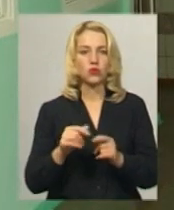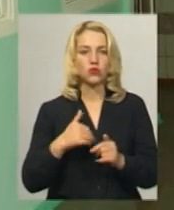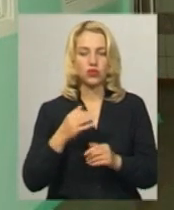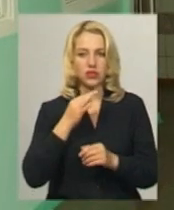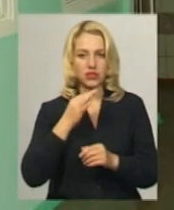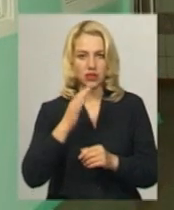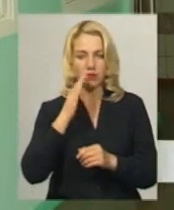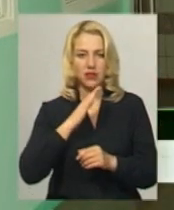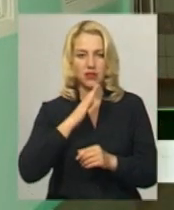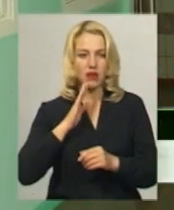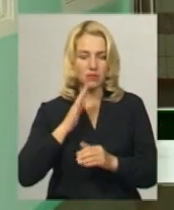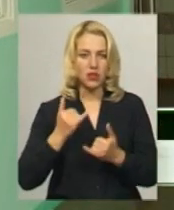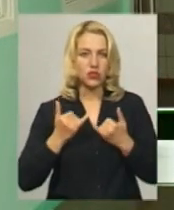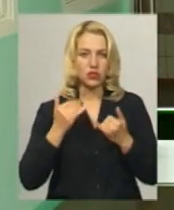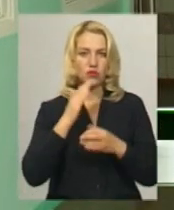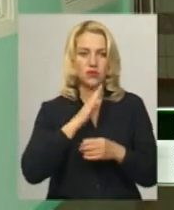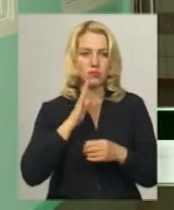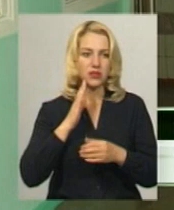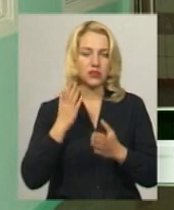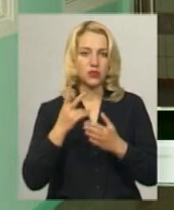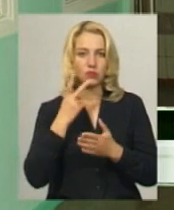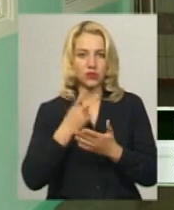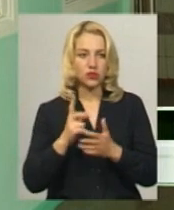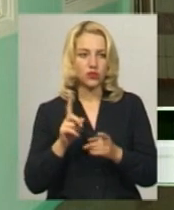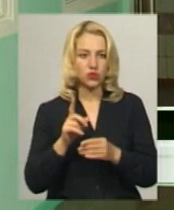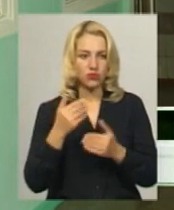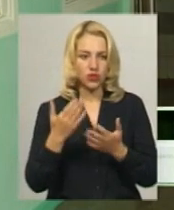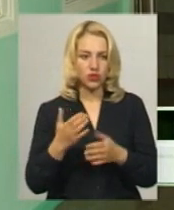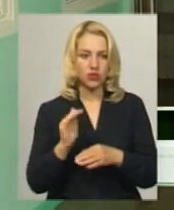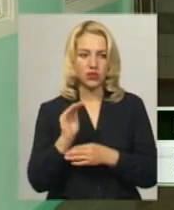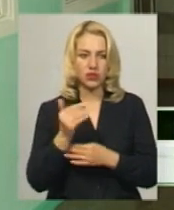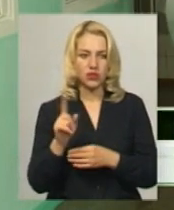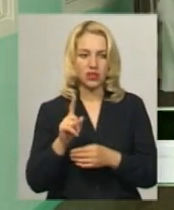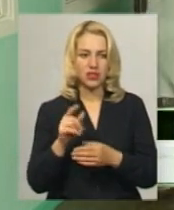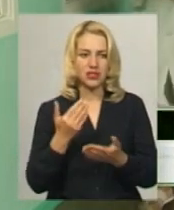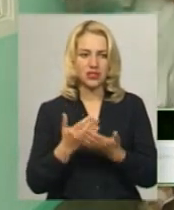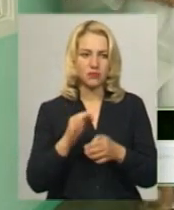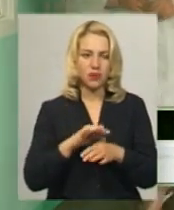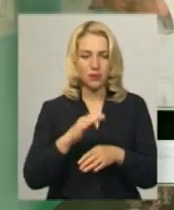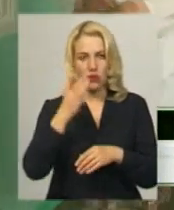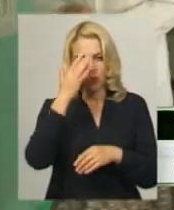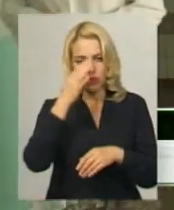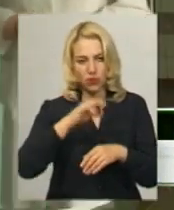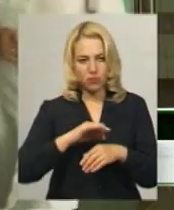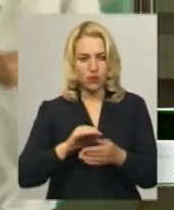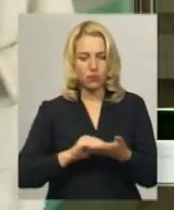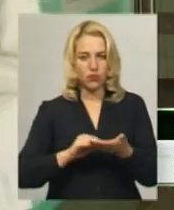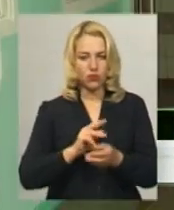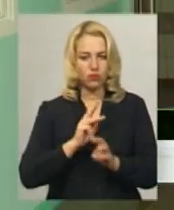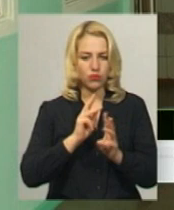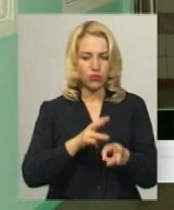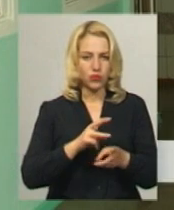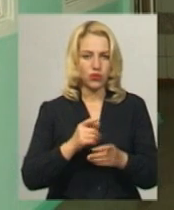сказати батькам? Шановні батьки, якщо ви бачите, що у вашої дитини такі симптоми, як головний біль, повторна блювота,